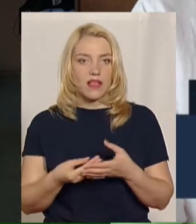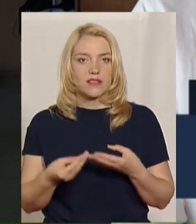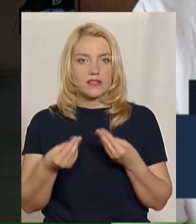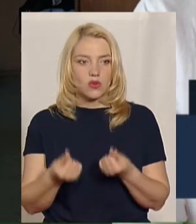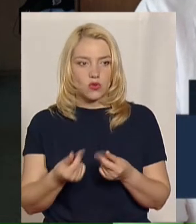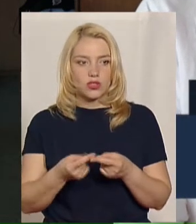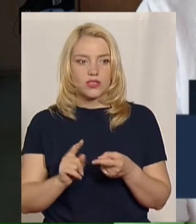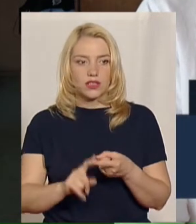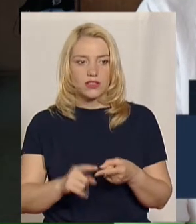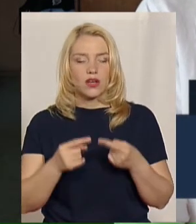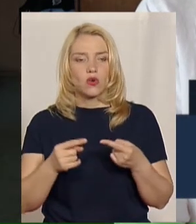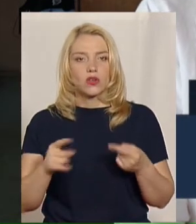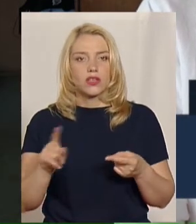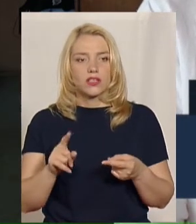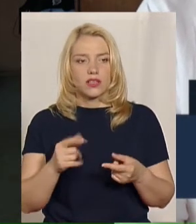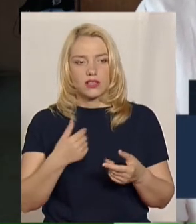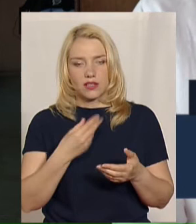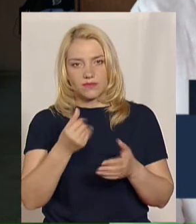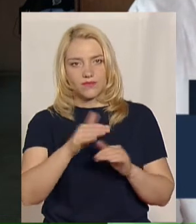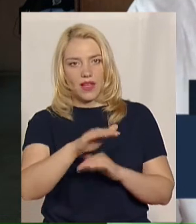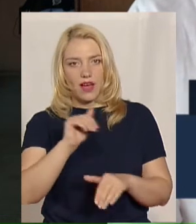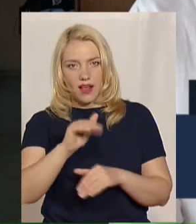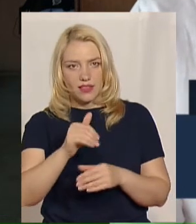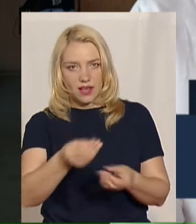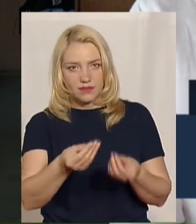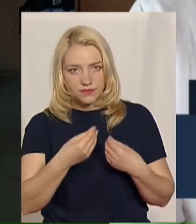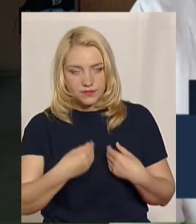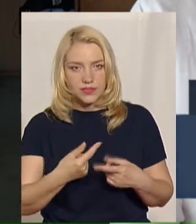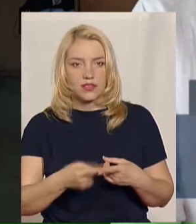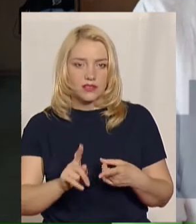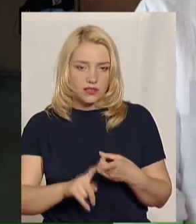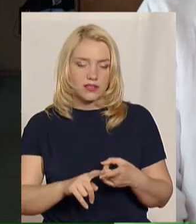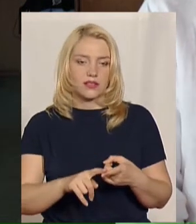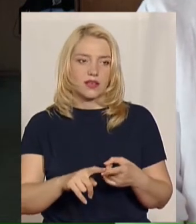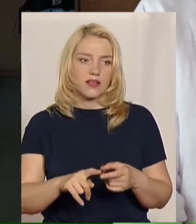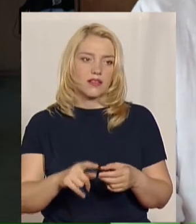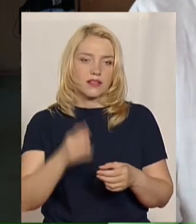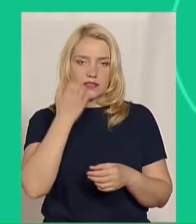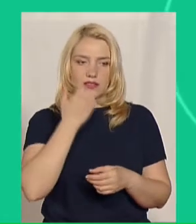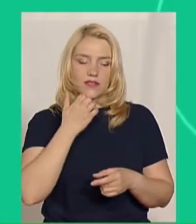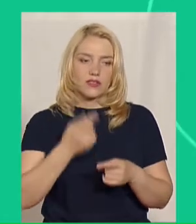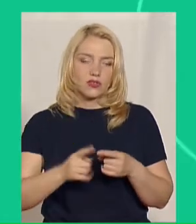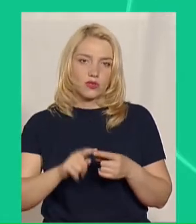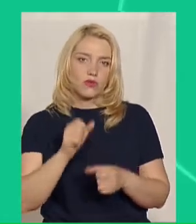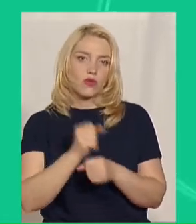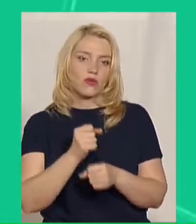крохи, що у нас є надходження з арендаторів, ми за рахунок цього і робили цей ремонт.